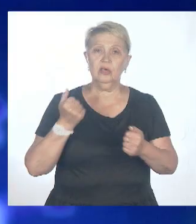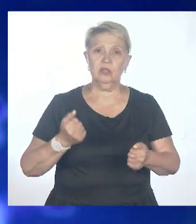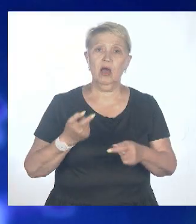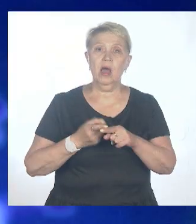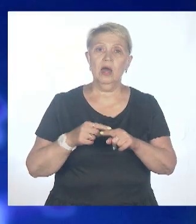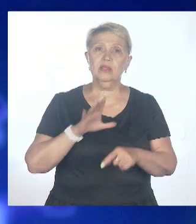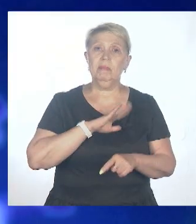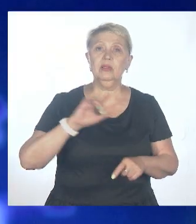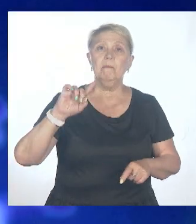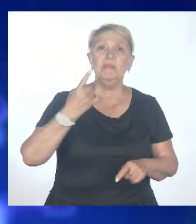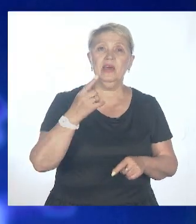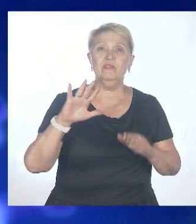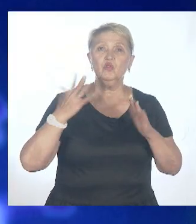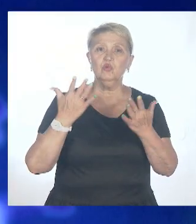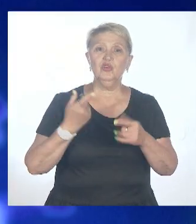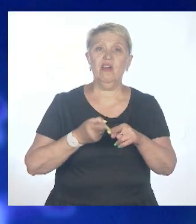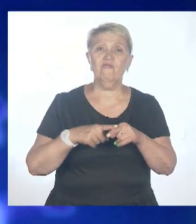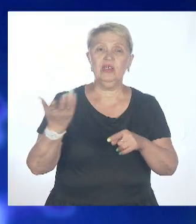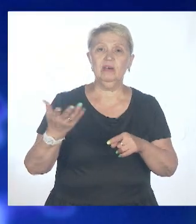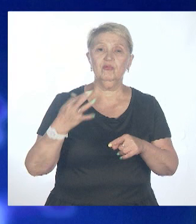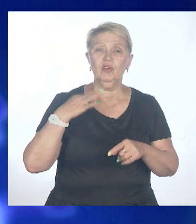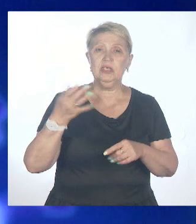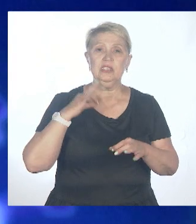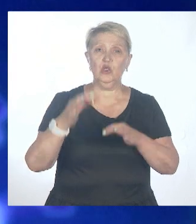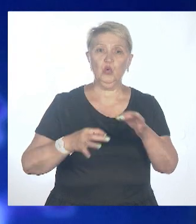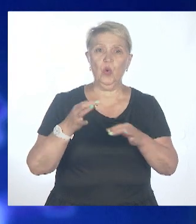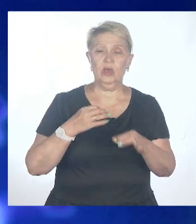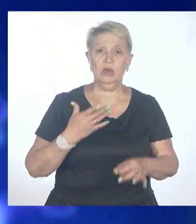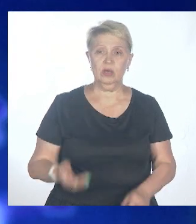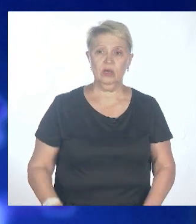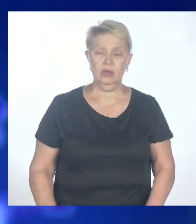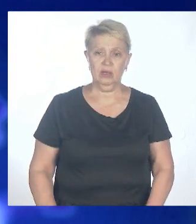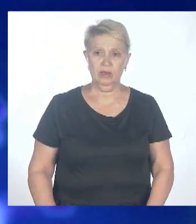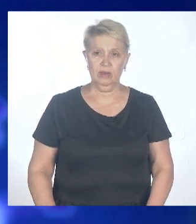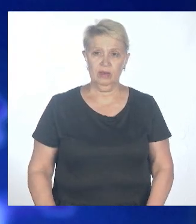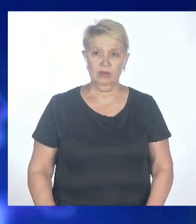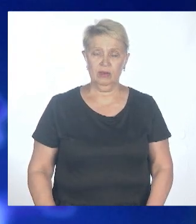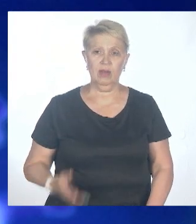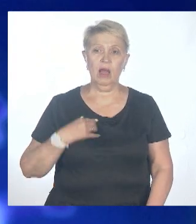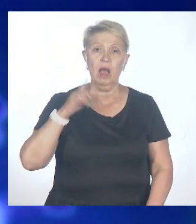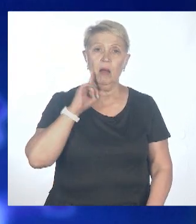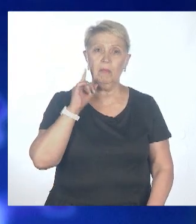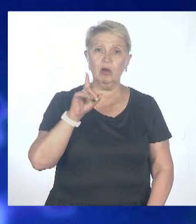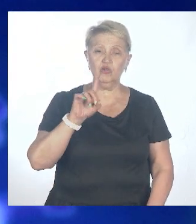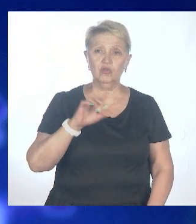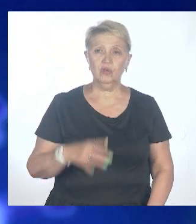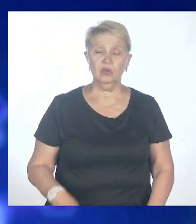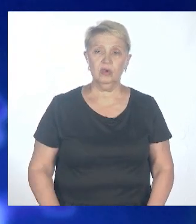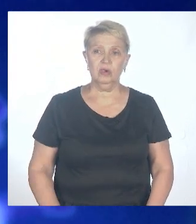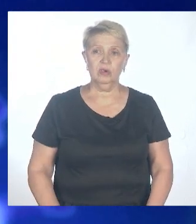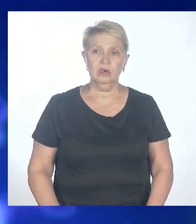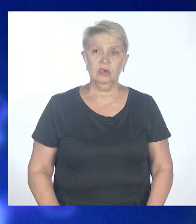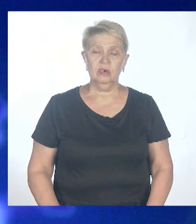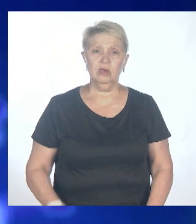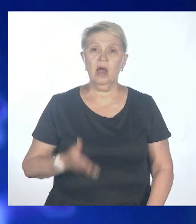был случай в этом сезоне. цепляющий заголовок. Совершенно верно. Да, все же испугались. Но пока что в неэндемичных странах